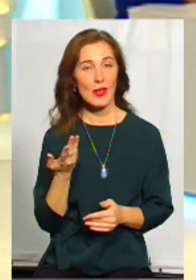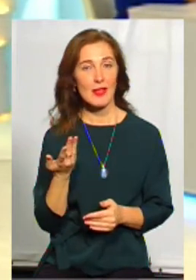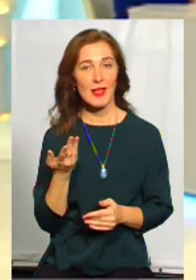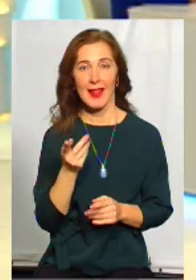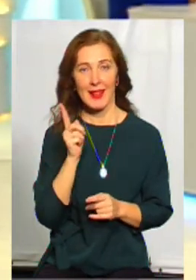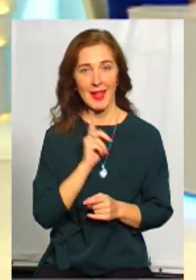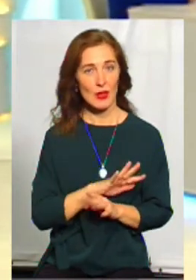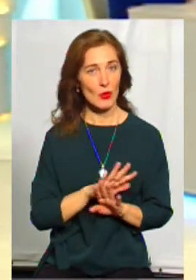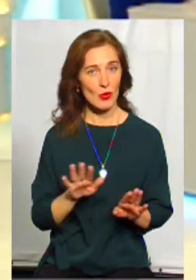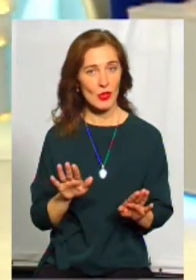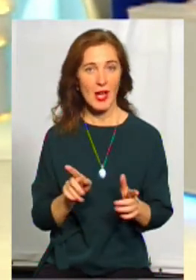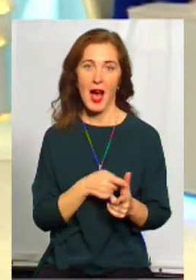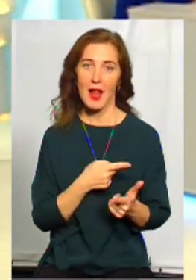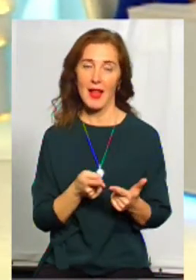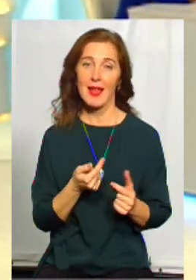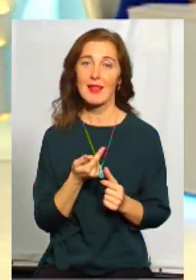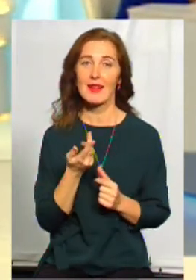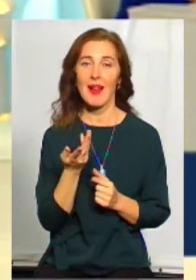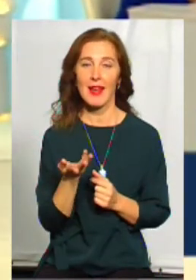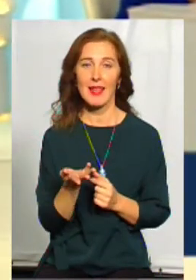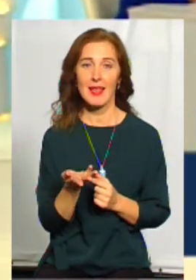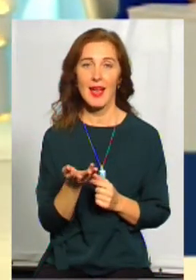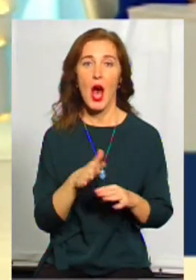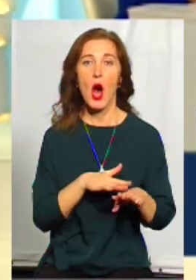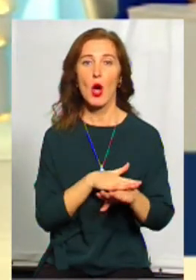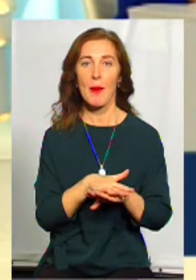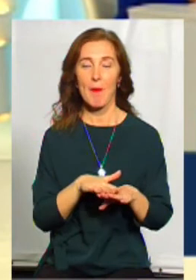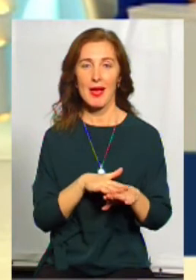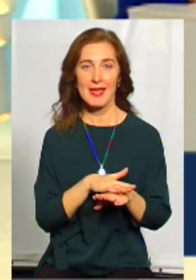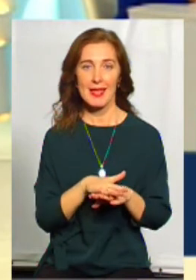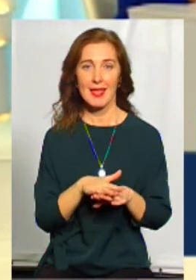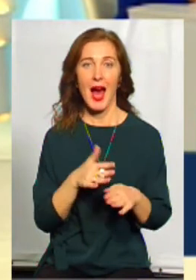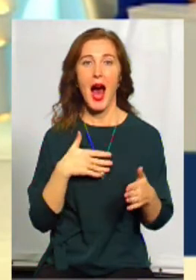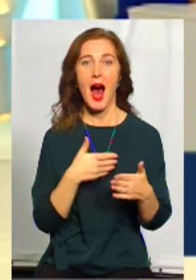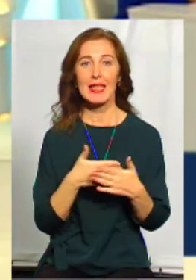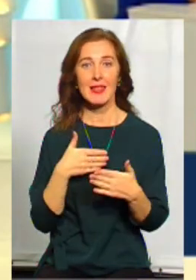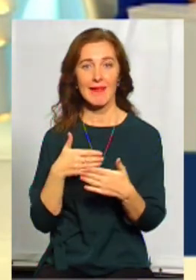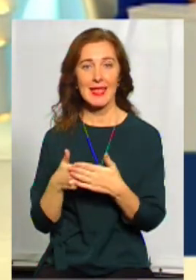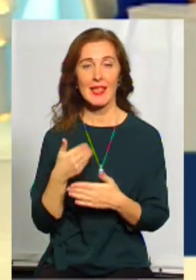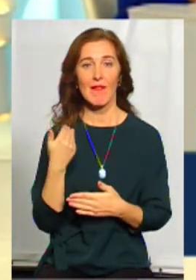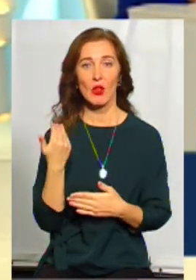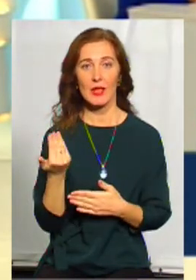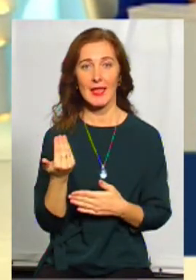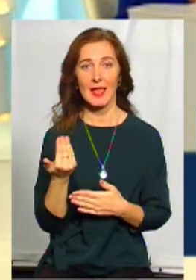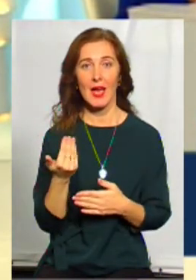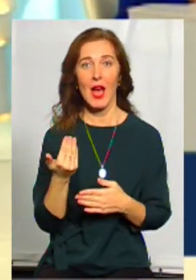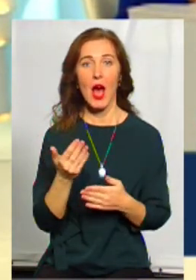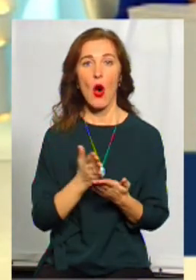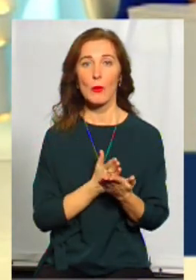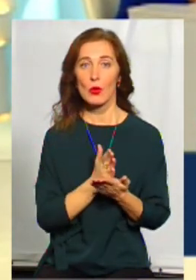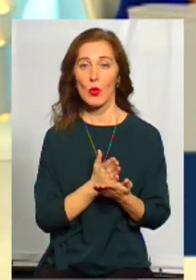зручні, але деякі громадські активісти, вони послуговуються